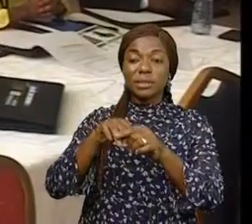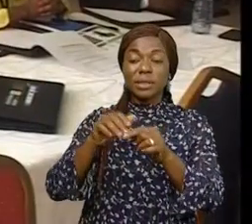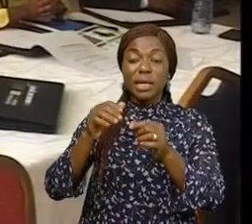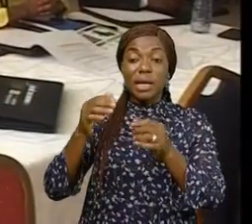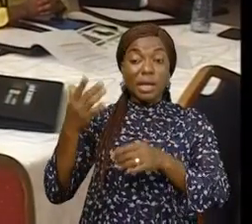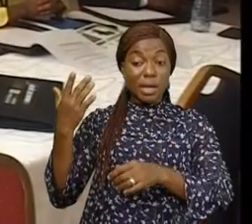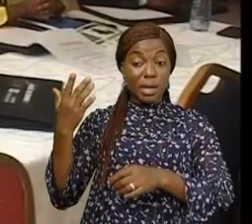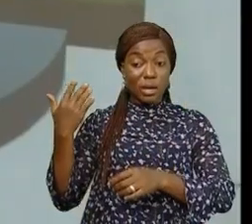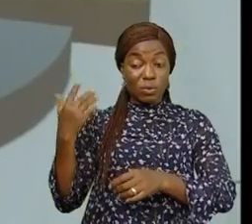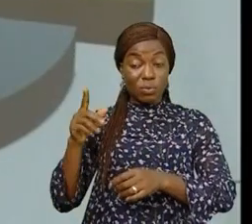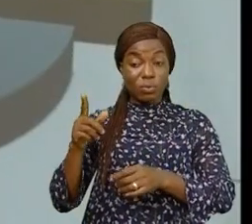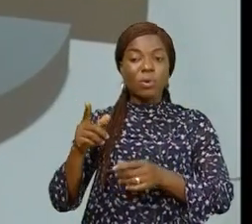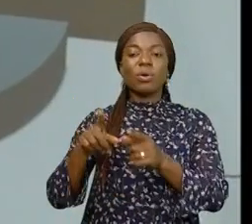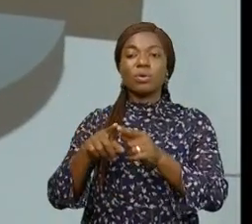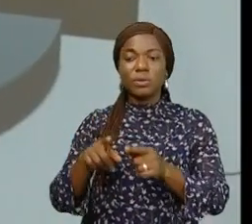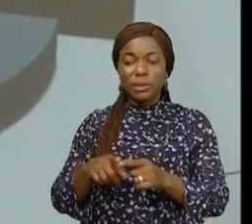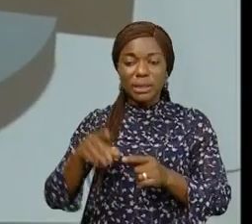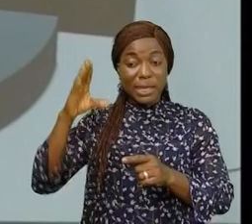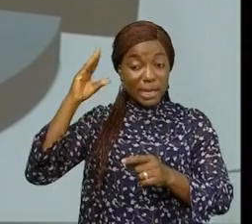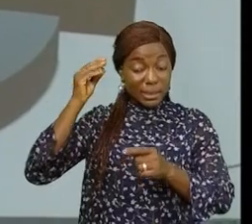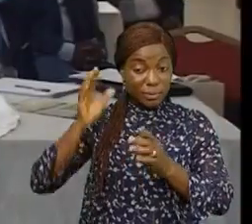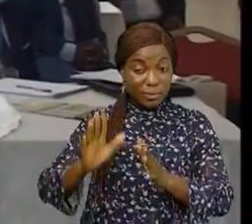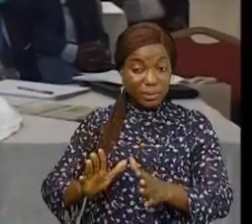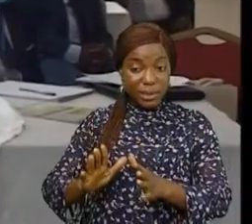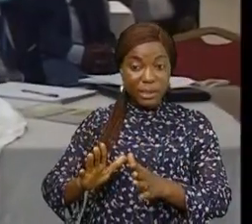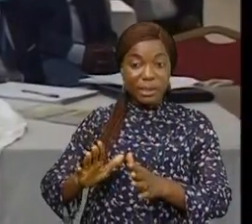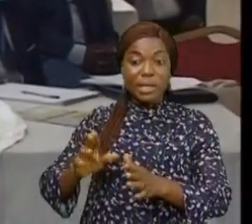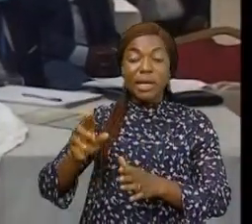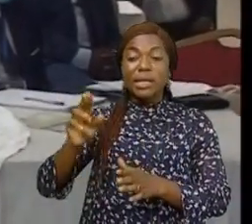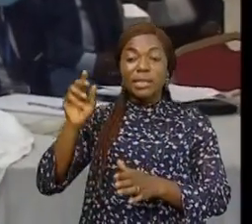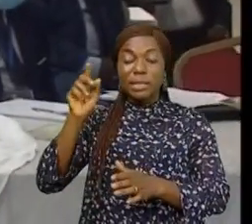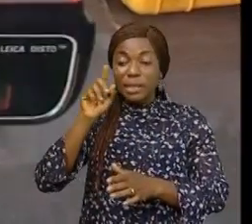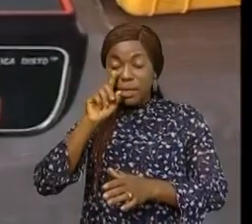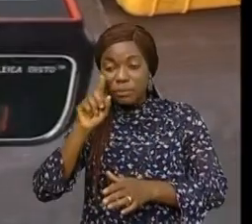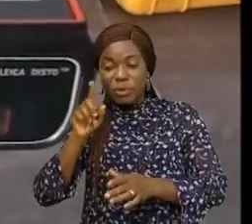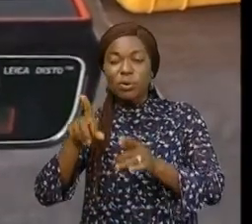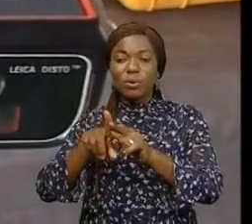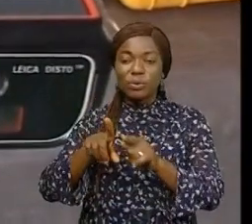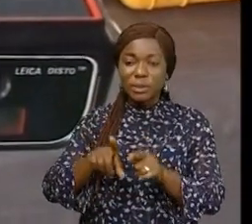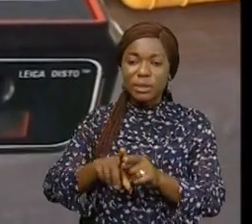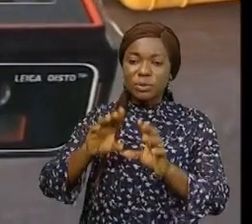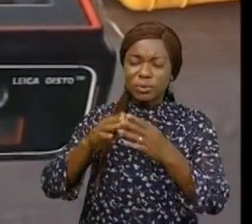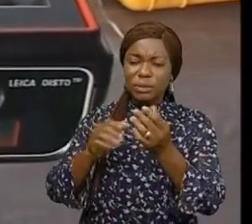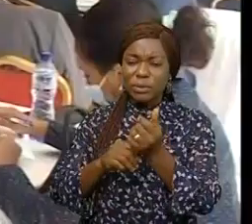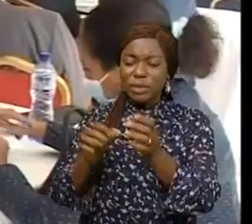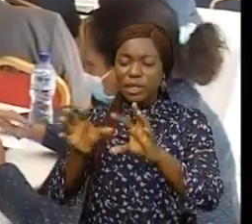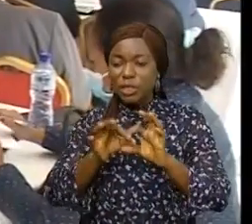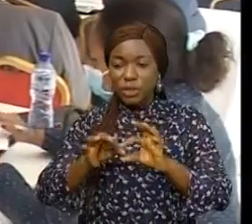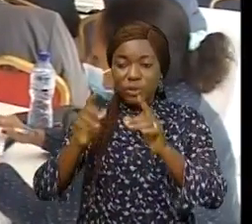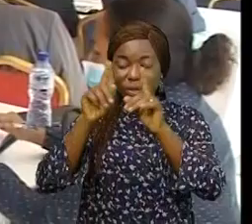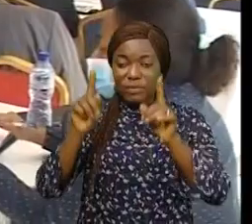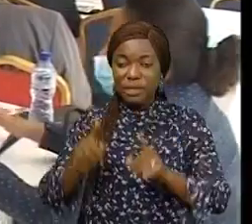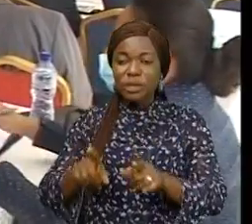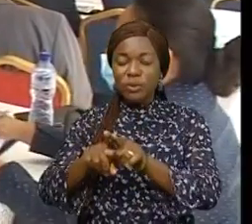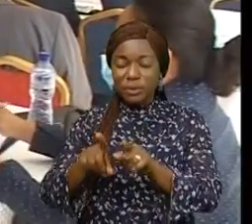Trois jours durant. Les experts du Gabon, du Tchad, de la République du Congo, du Burundi, de la RDC et ceux de l'Union africaine, de la